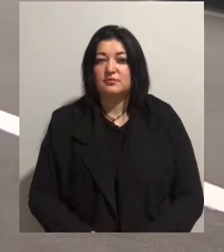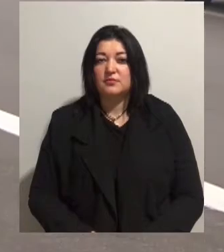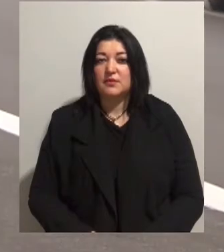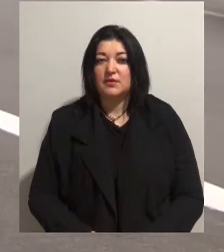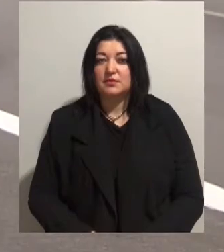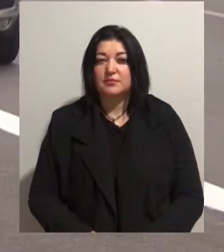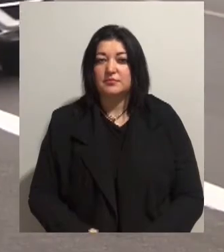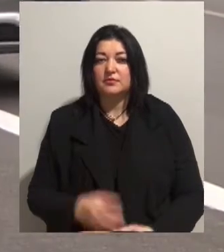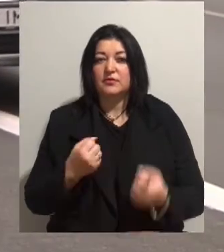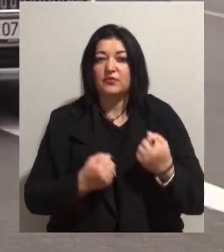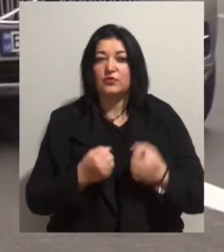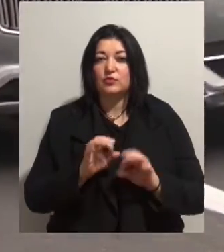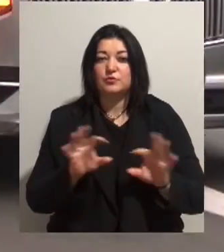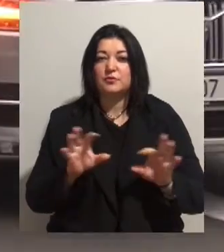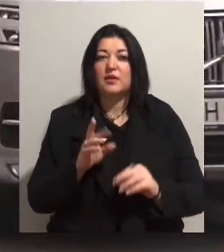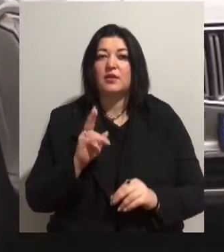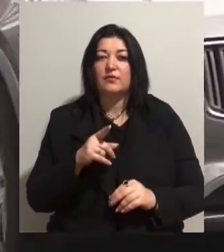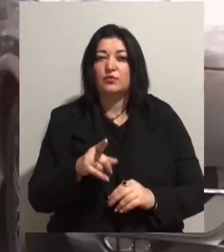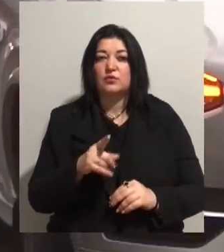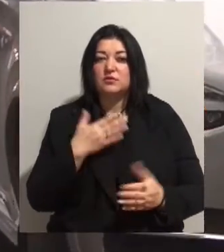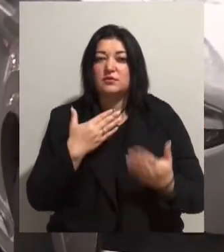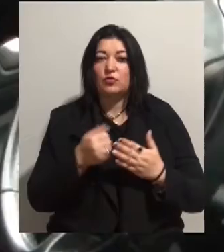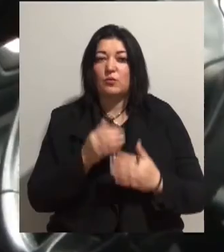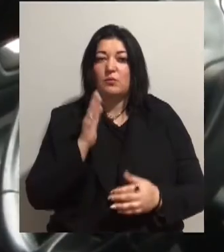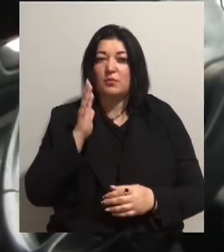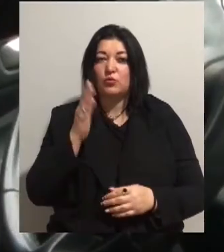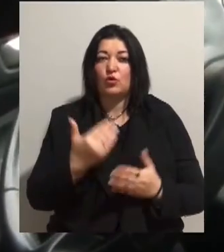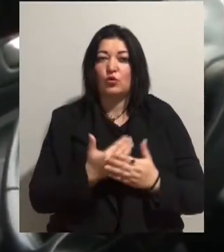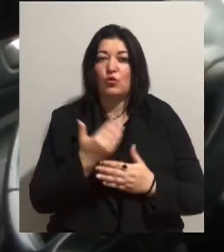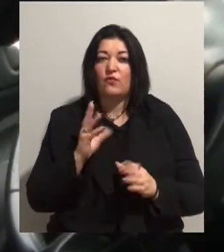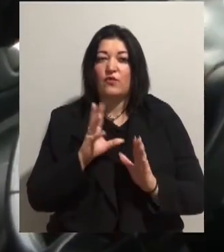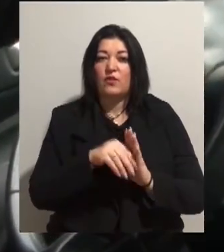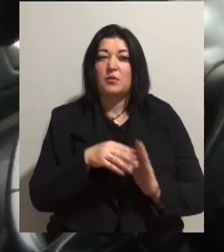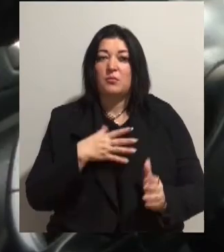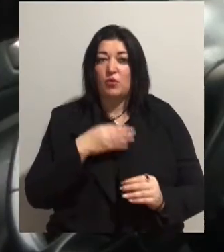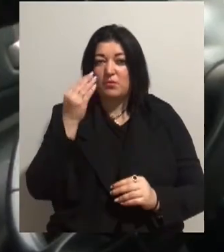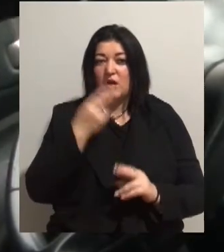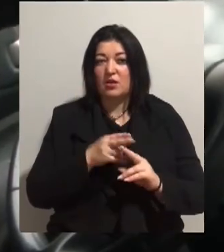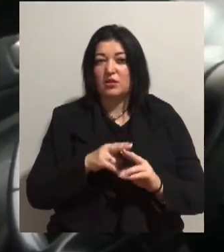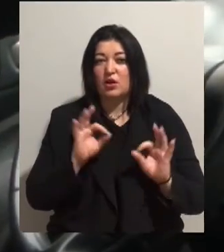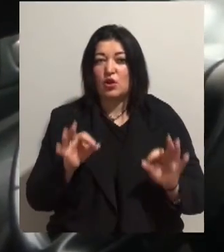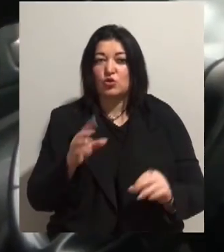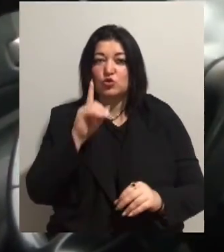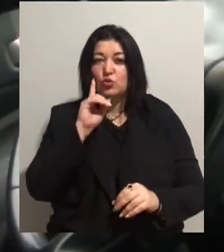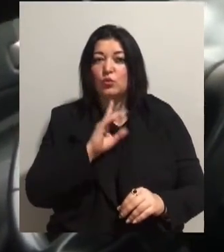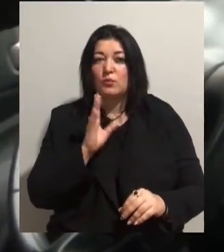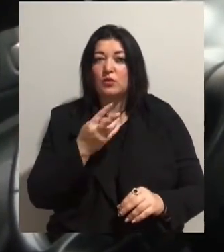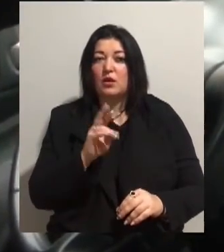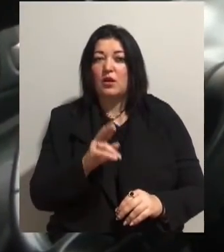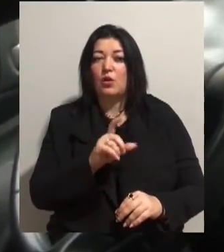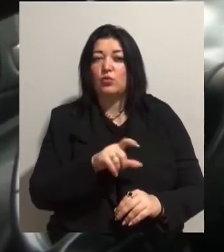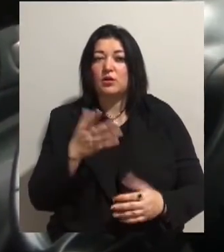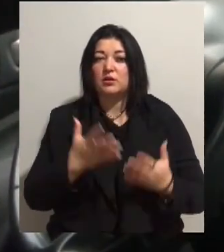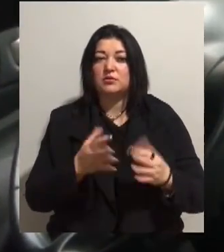Водії розповіли, як вони ставляться до майбутнього нововведення. Моє мнение – це, звісно, буде удобно для людей, але якщо нормально будуть